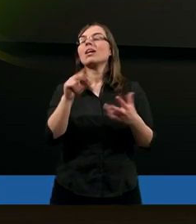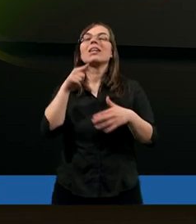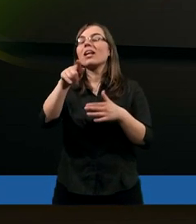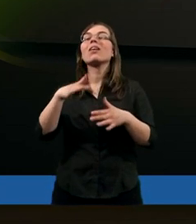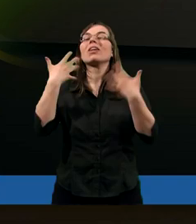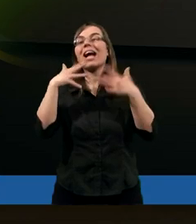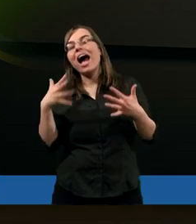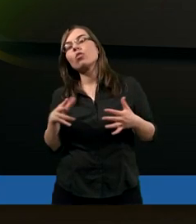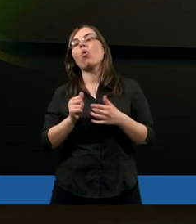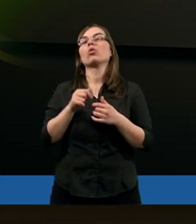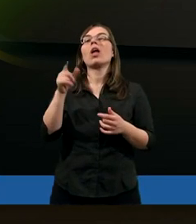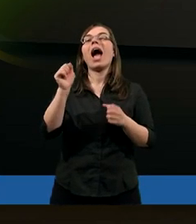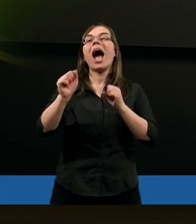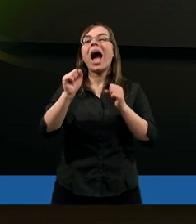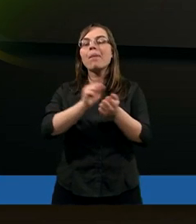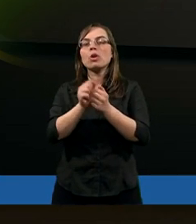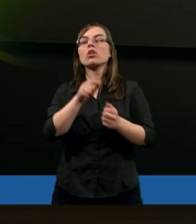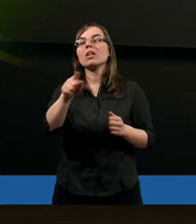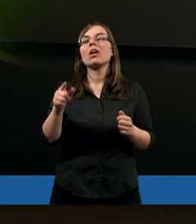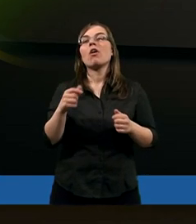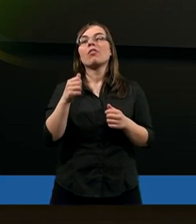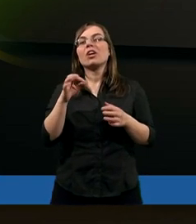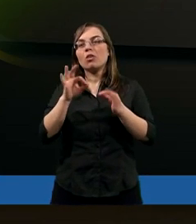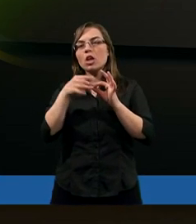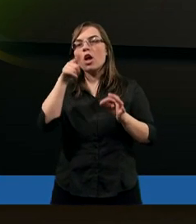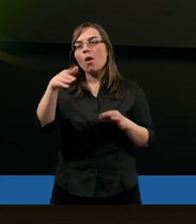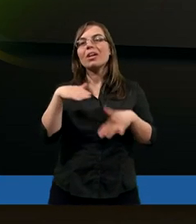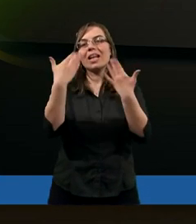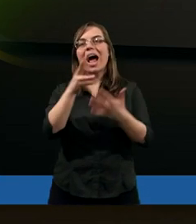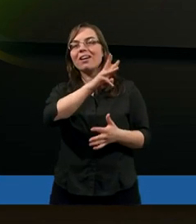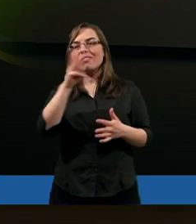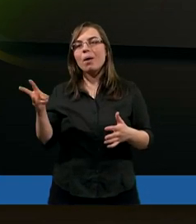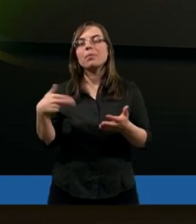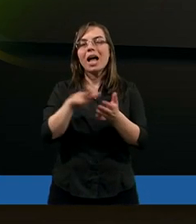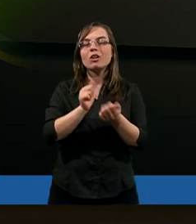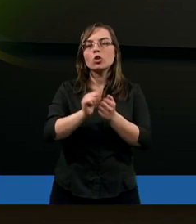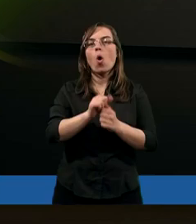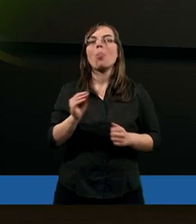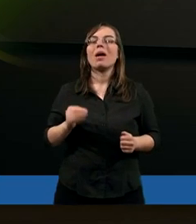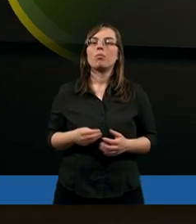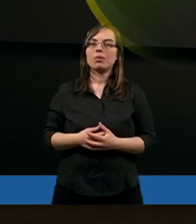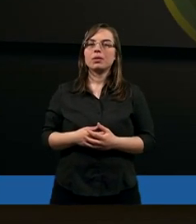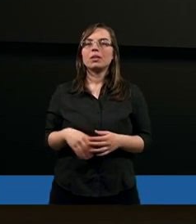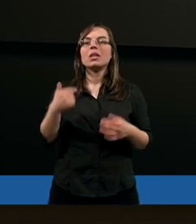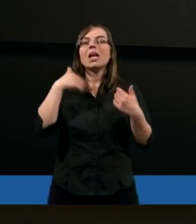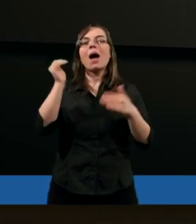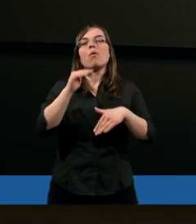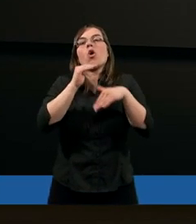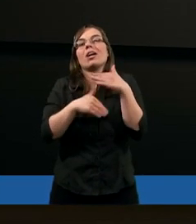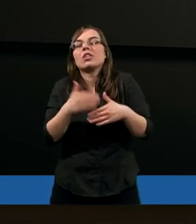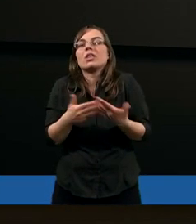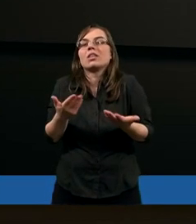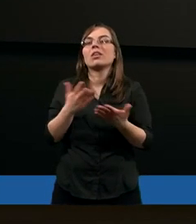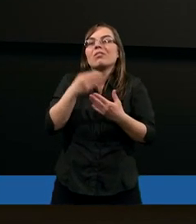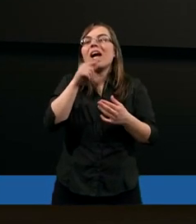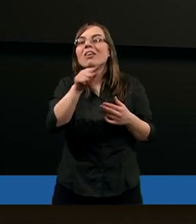czynią z radością, a nie ze wzdychaniem, gdyż wyszłoby to wam na szkodę. Ja mogę życzyć,